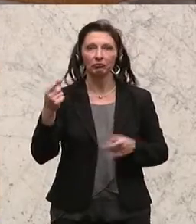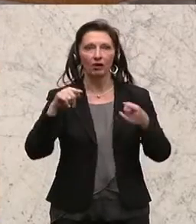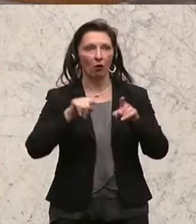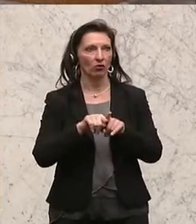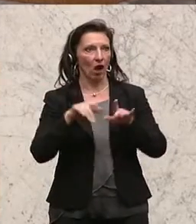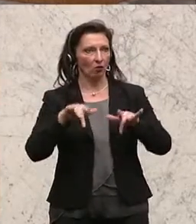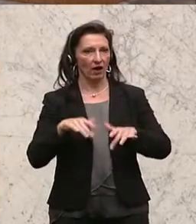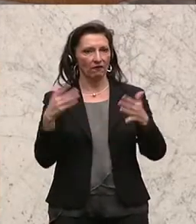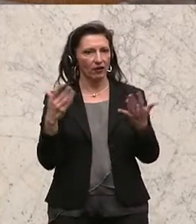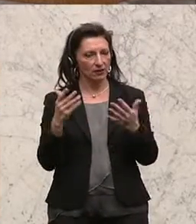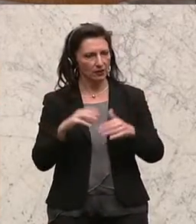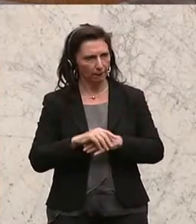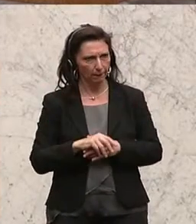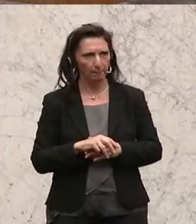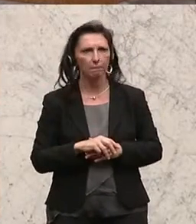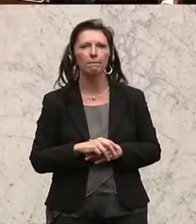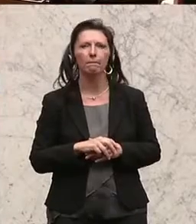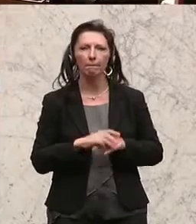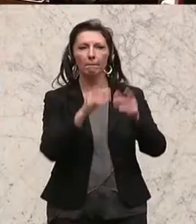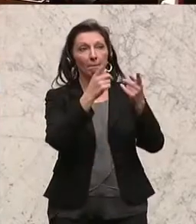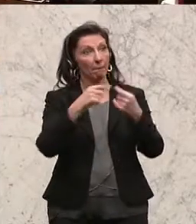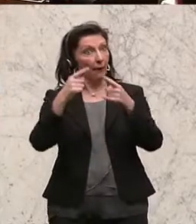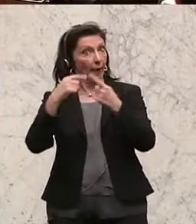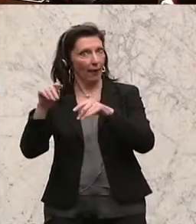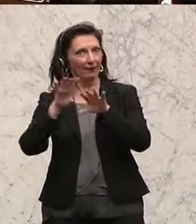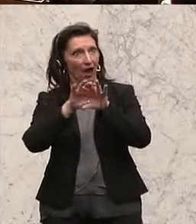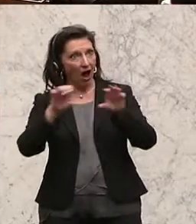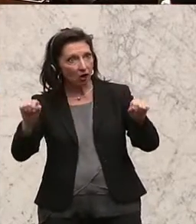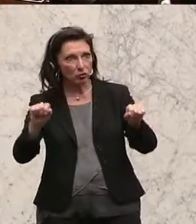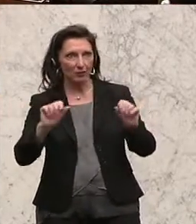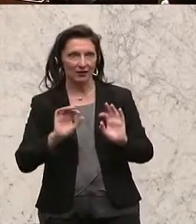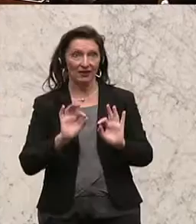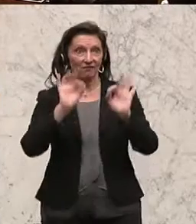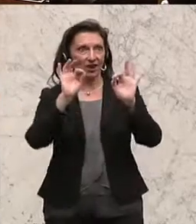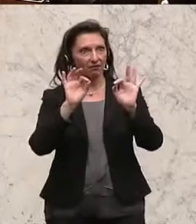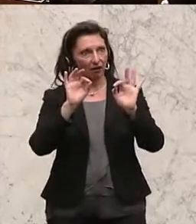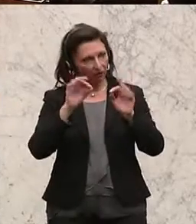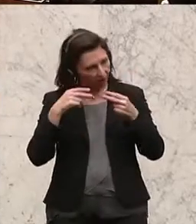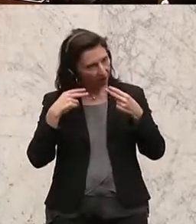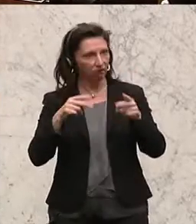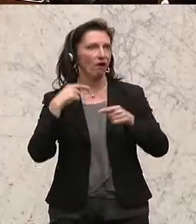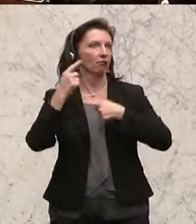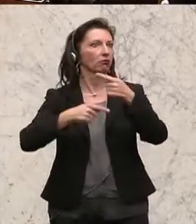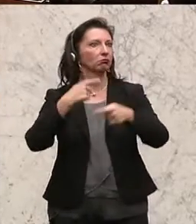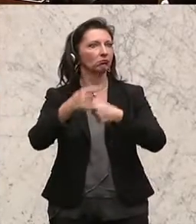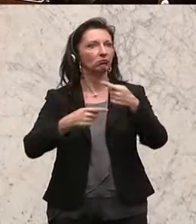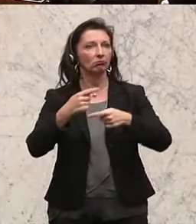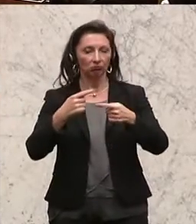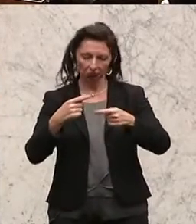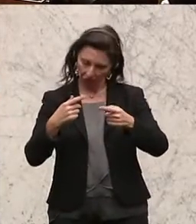qualitative Weiterentwicklung mit den Ländern vereinbart und hier auch Unterstützungen angeboten. Es geht um